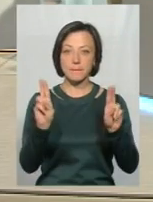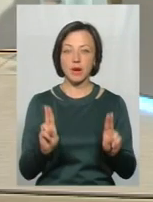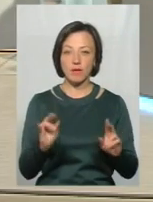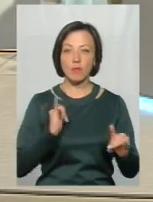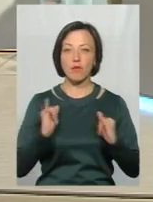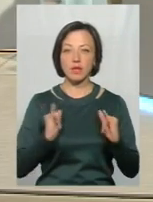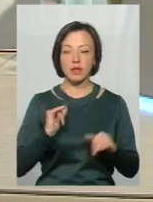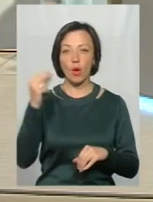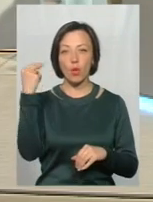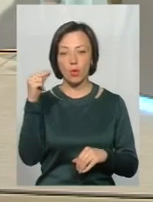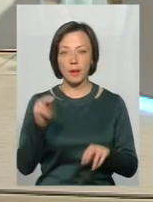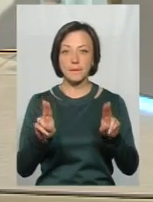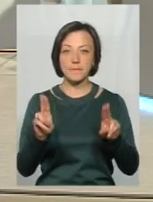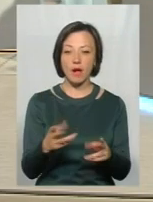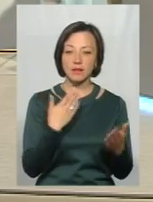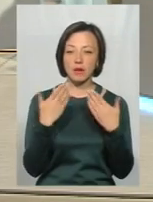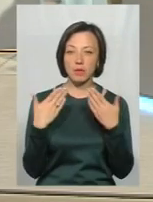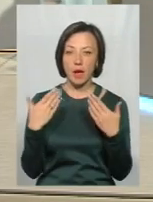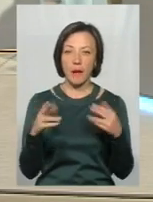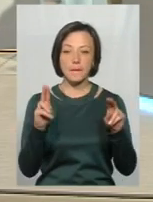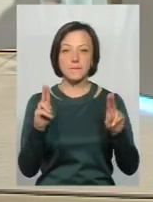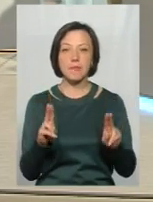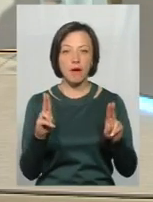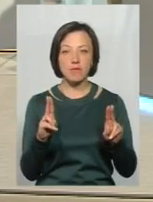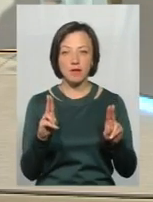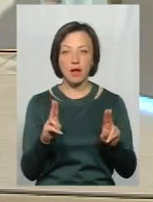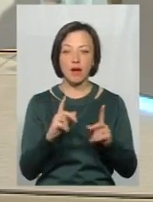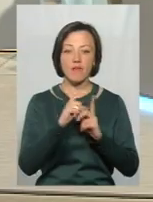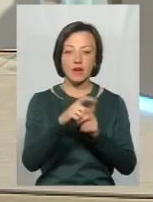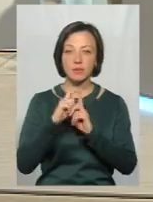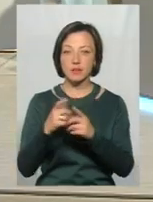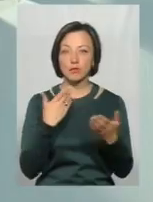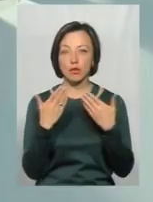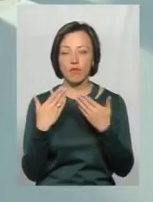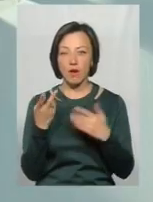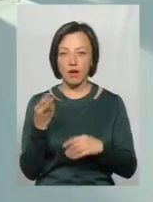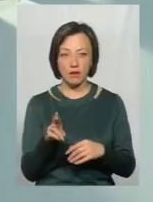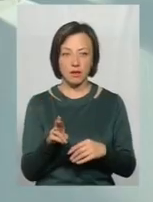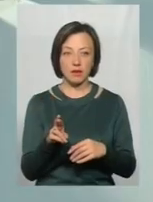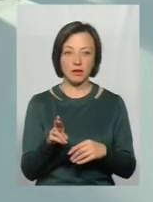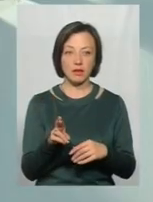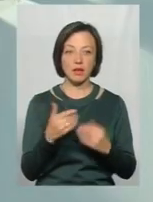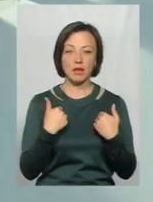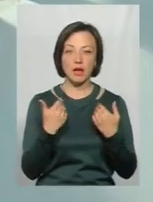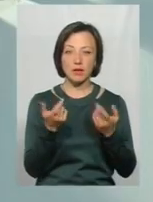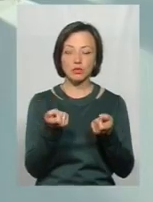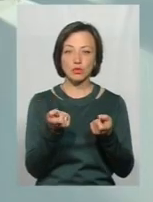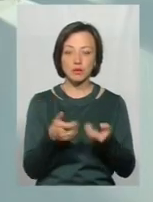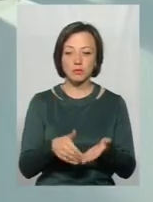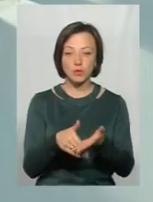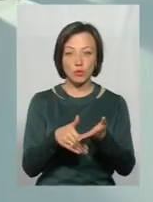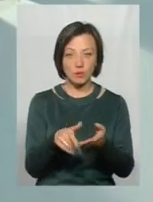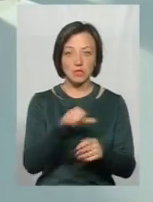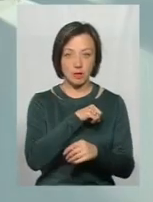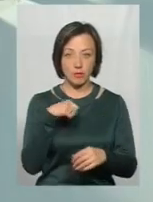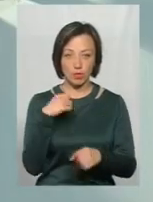поведінки на уроці, правила взаємовідносин, правила відповідей, спілкування. Скажімо так, я їх потрішки підштовхую, але